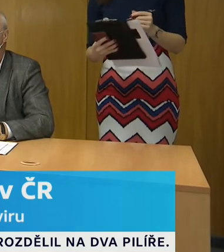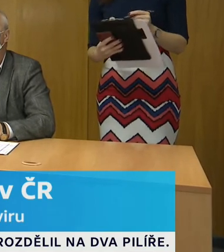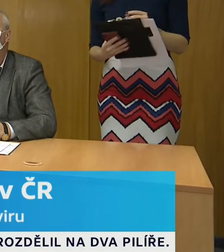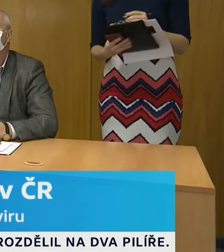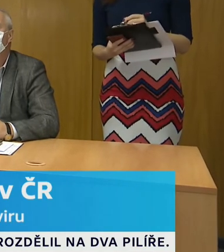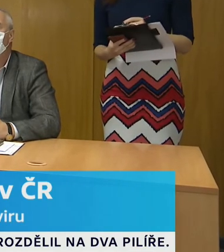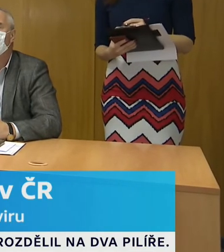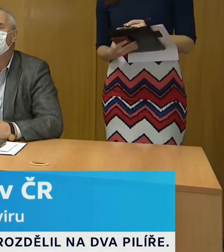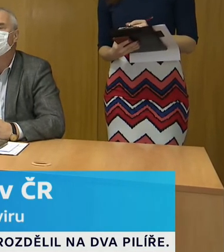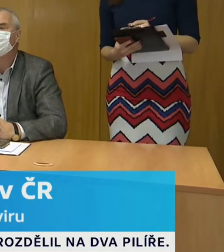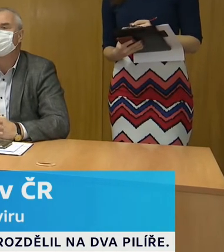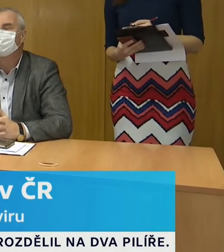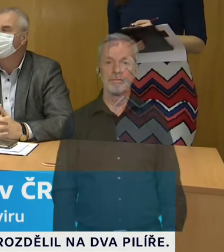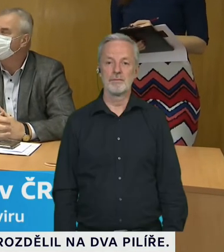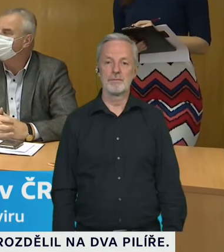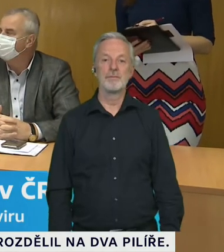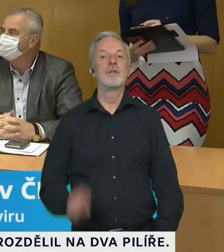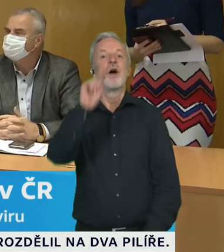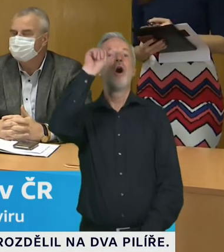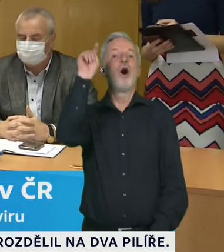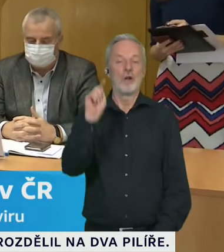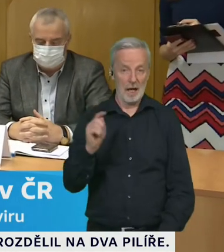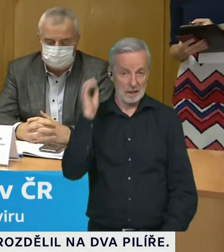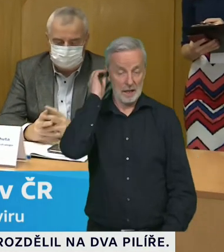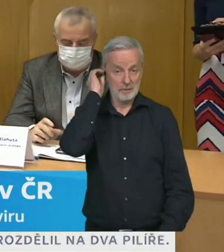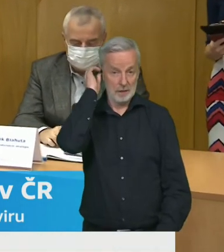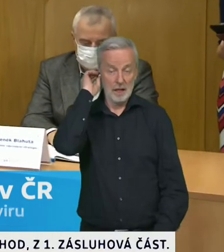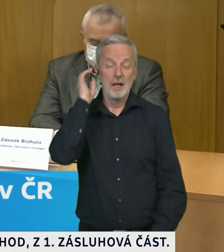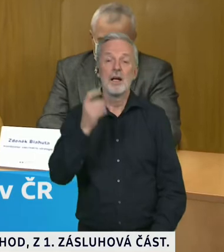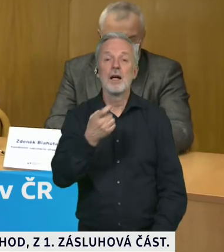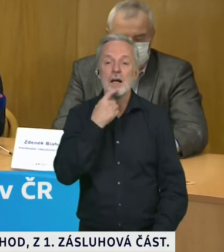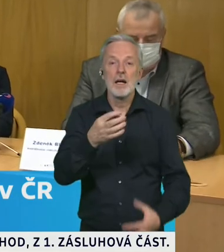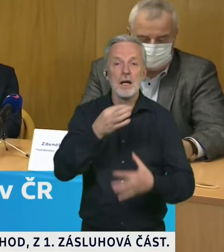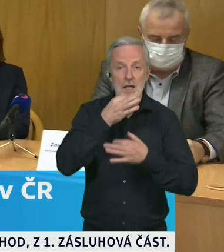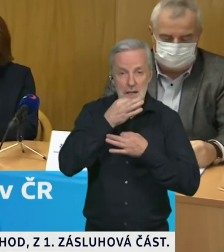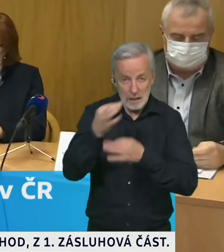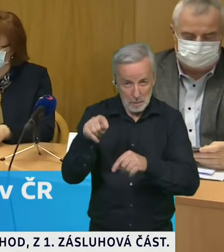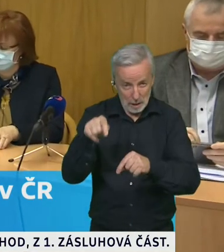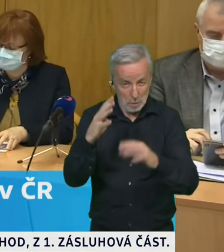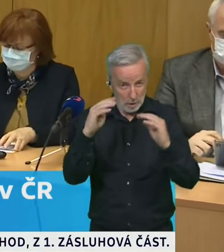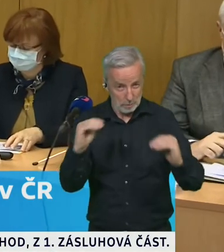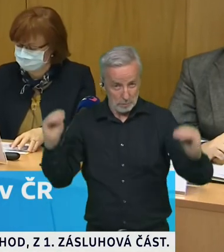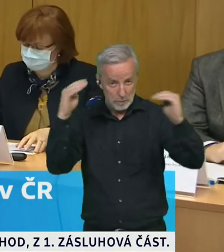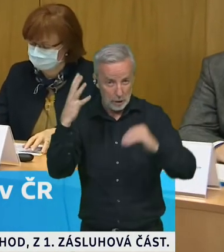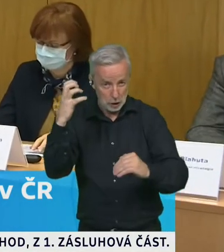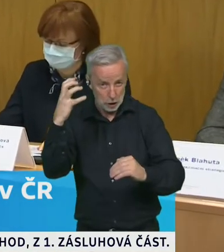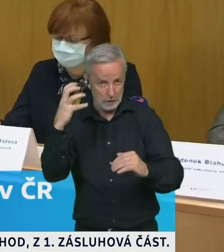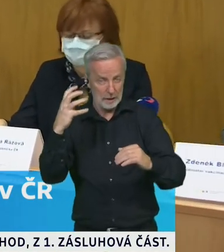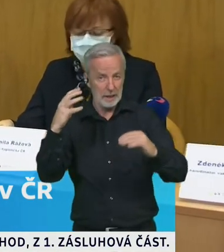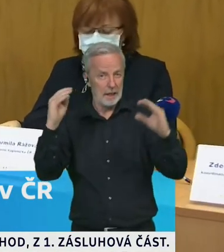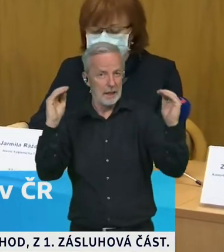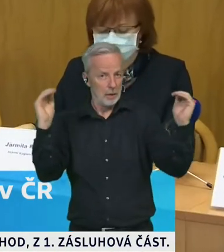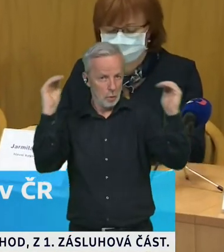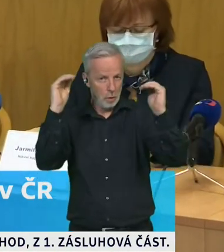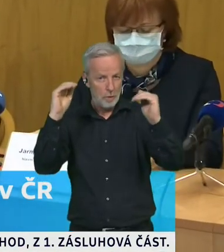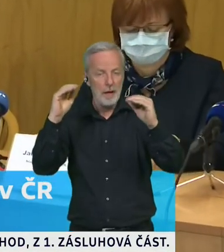zeptat na to co jste teďka zmínil v záběru jedná se o ty výjimky ve čtvrtém stupni ze systému PES jde mi